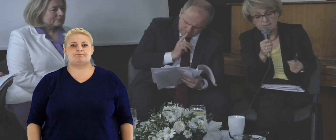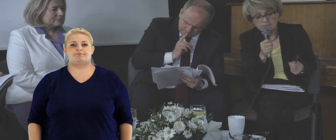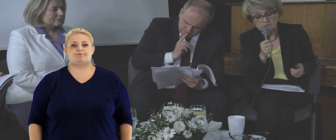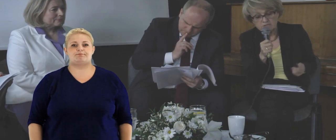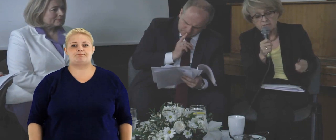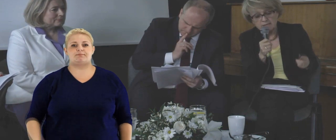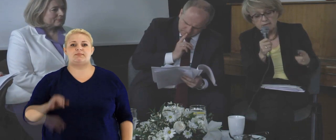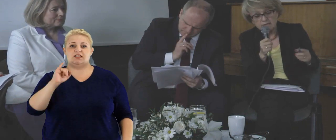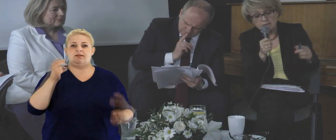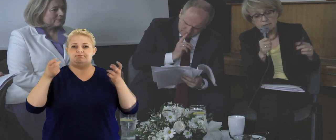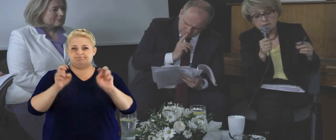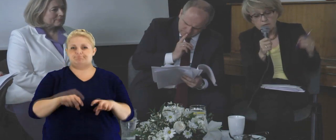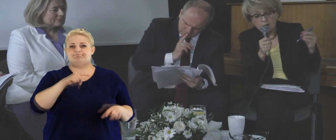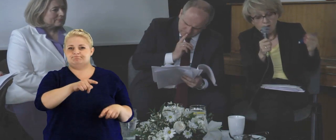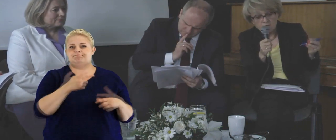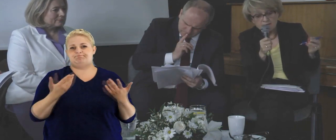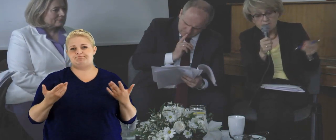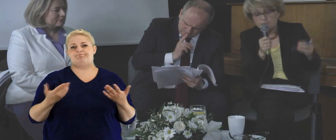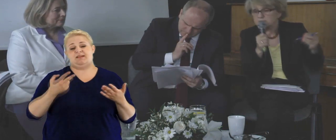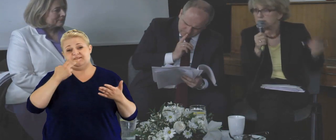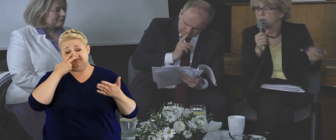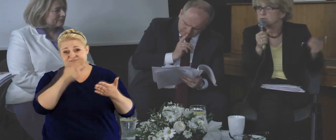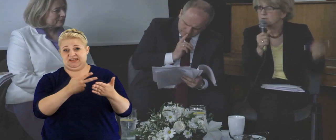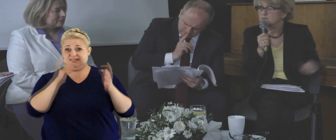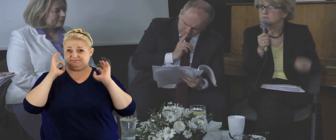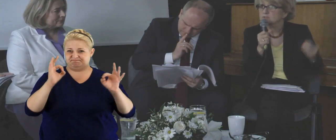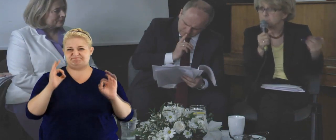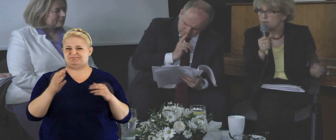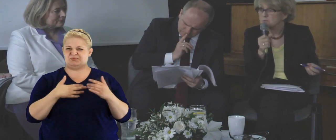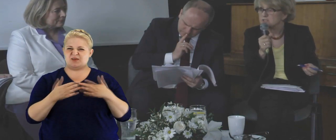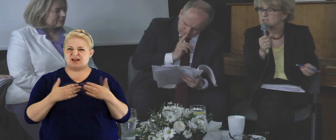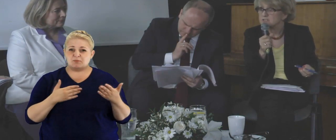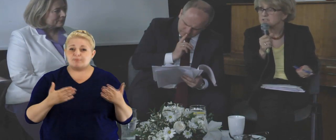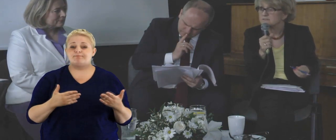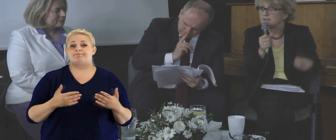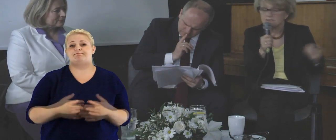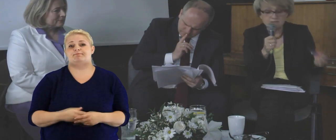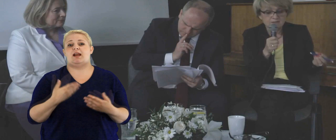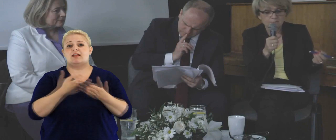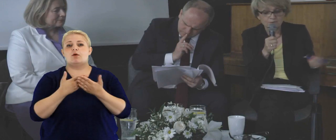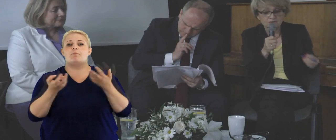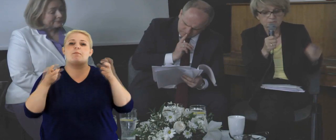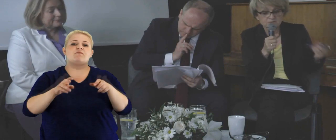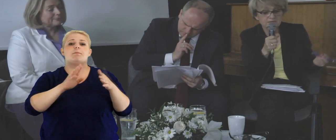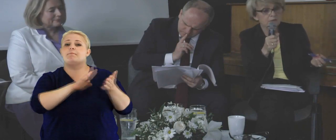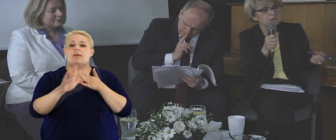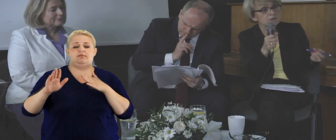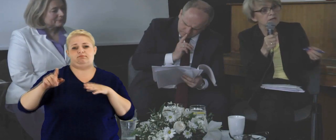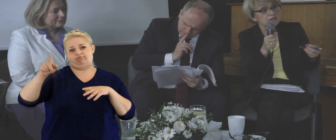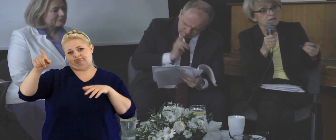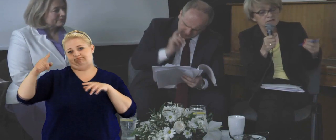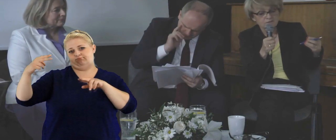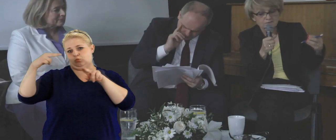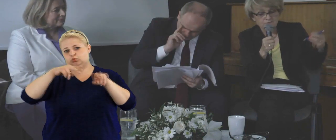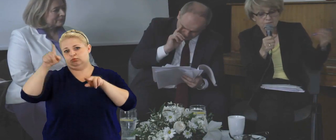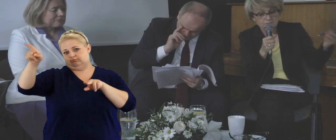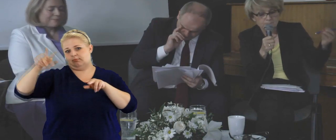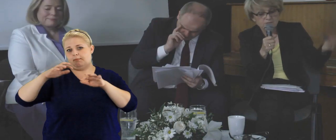parlamencie i one powstały w sposób dość mało przejrzysty, taki, ponieważ powstały